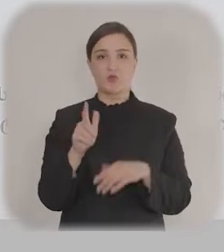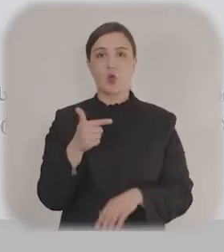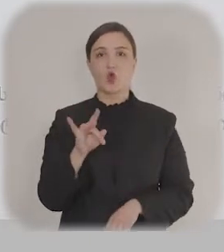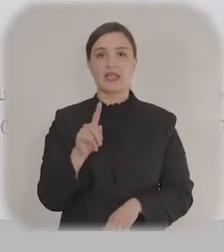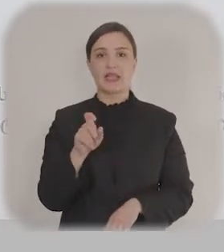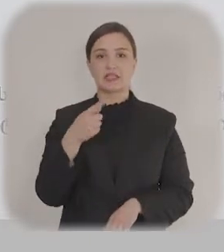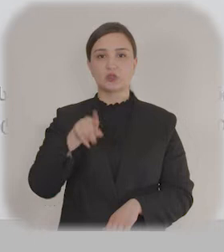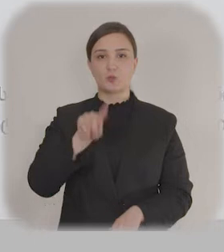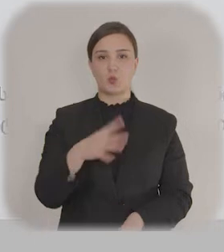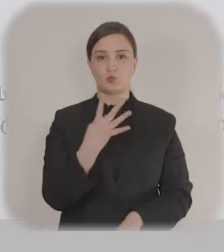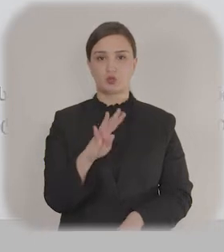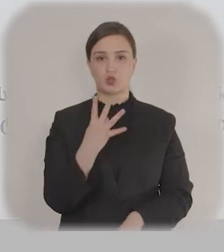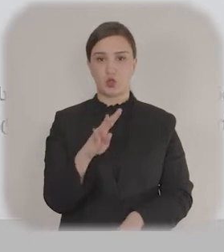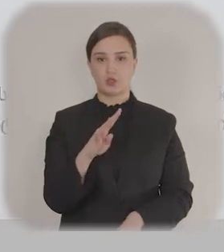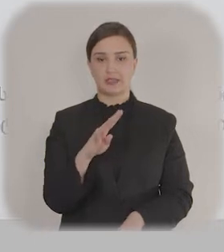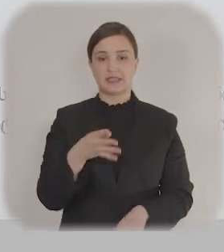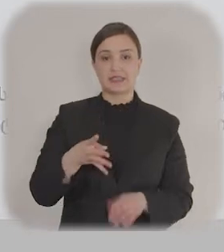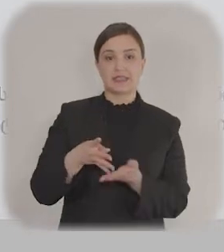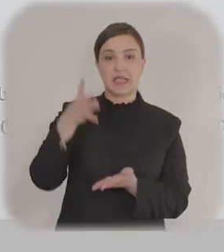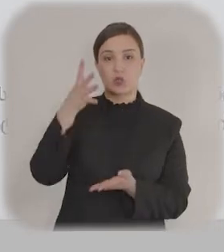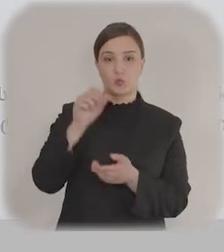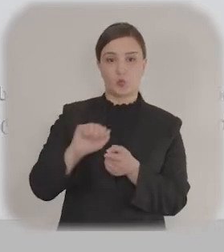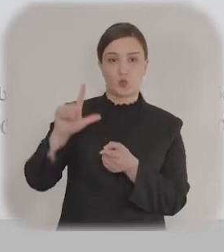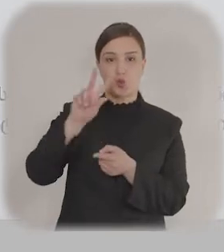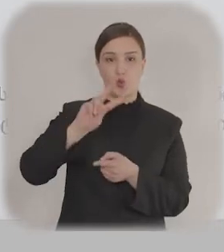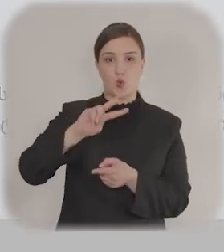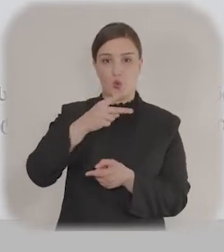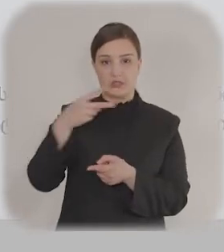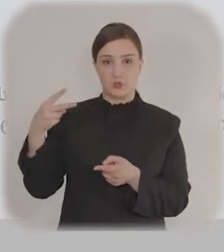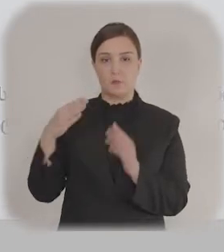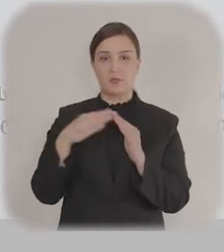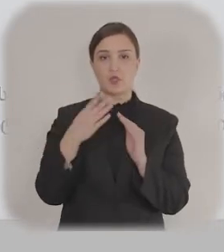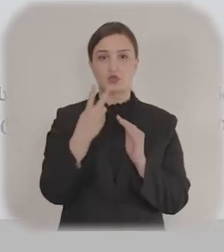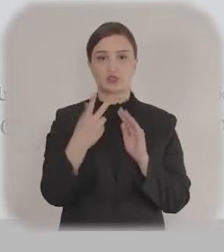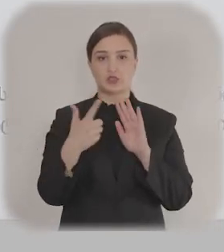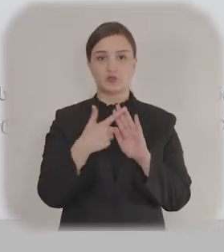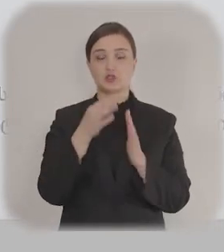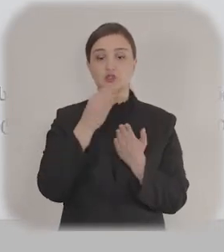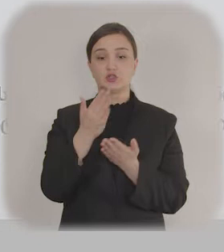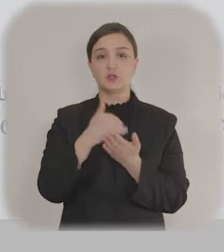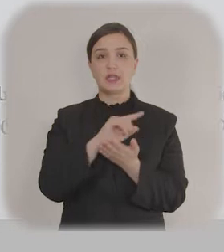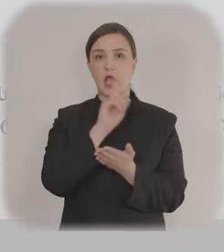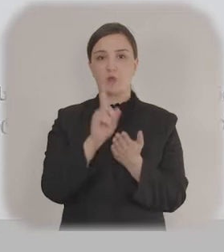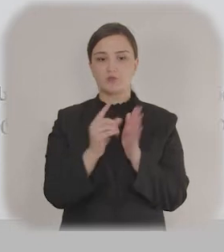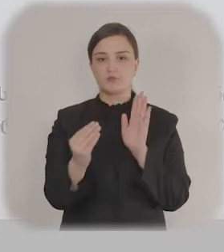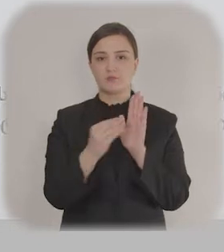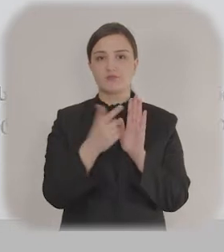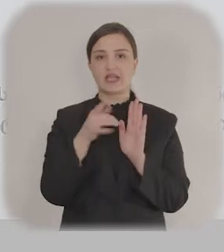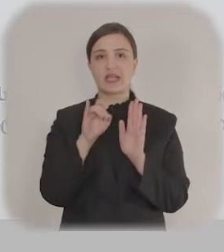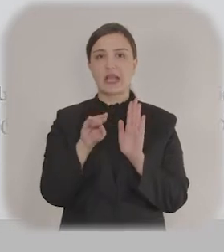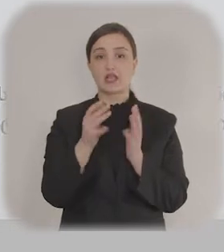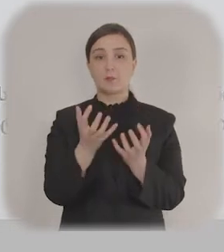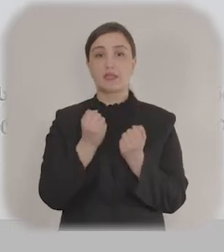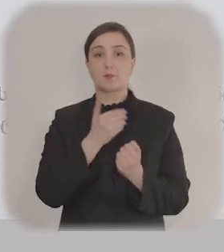sonra mütləq qrantı, yeni biznesə başlamaq, yoxsa mövcud biznesi genişlətmək üçün mü istədiyinizi göstərin? Növbət